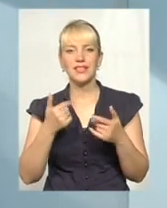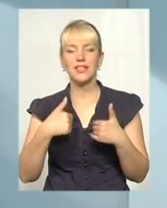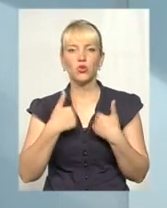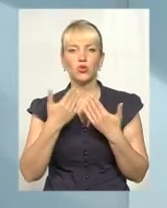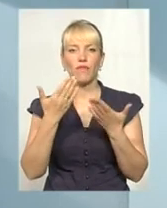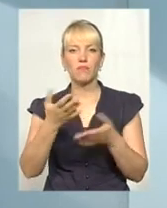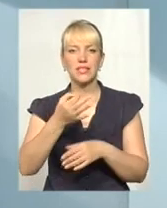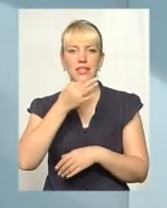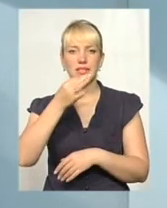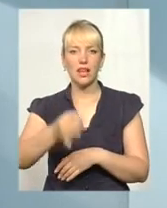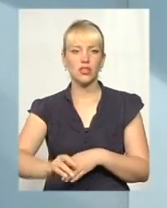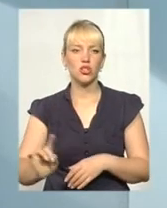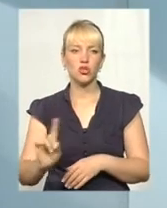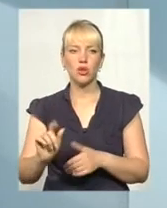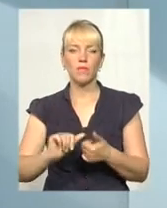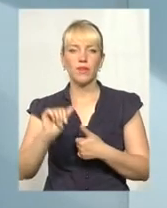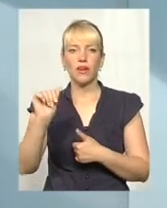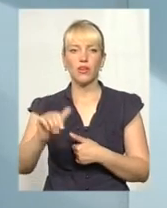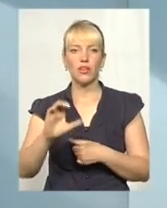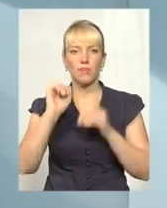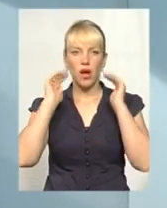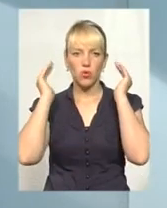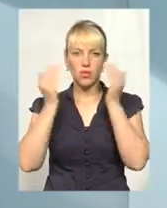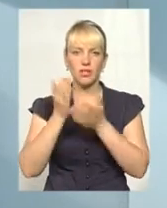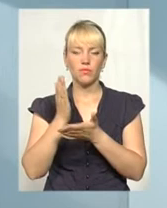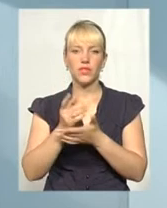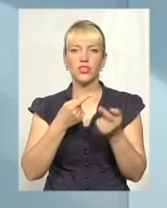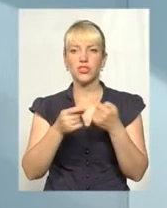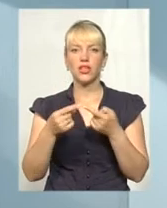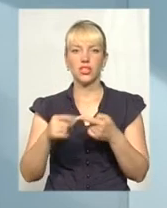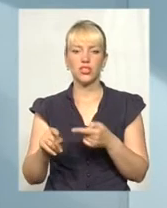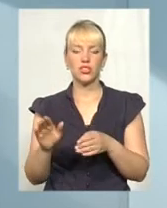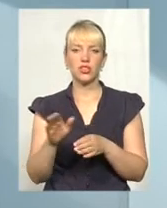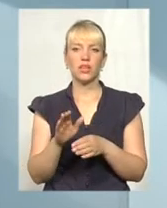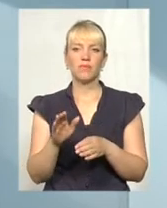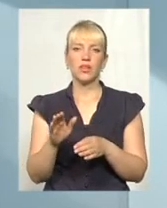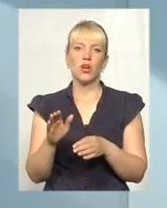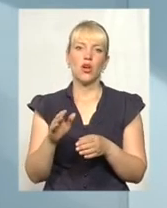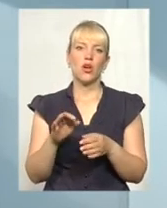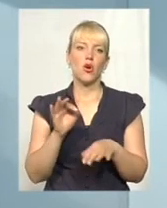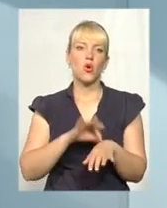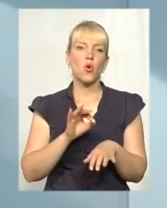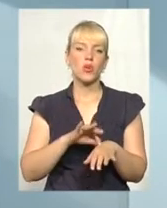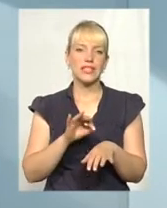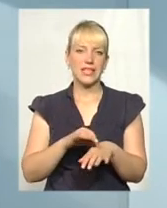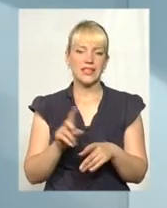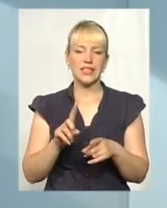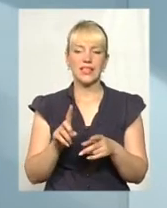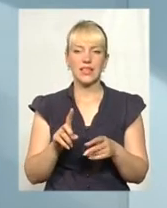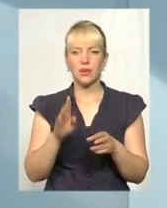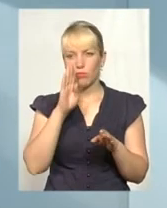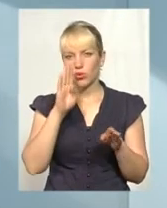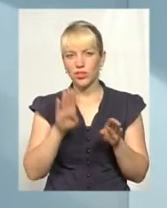сказати, що крім самого аутизму є ще інші розлади і спектру аутизму, які подібні своєю